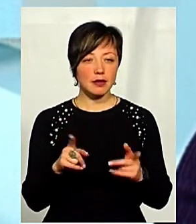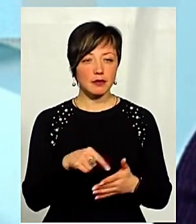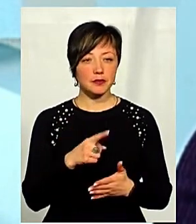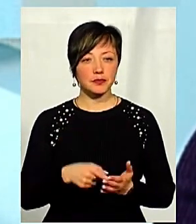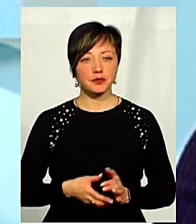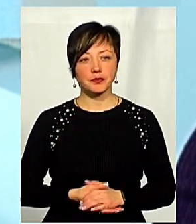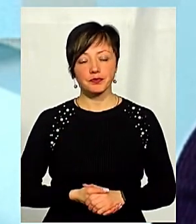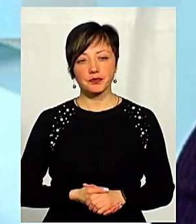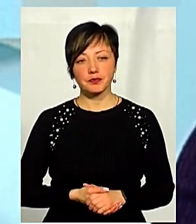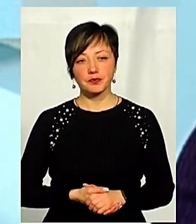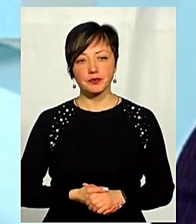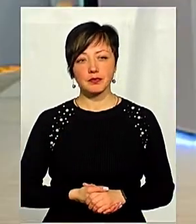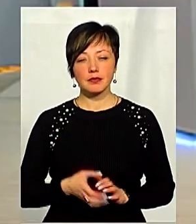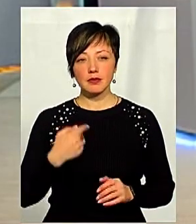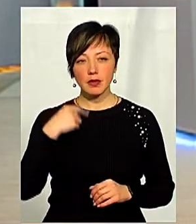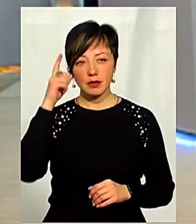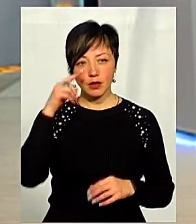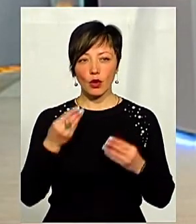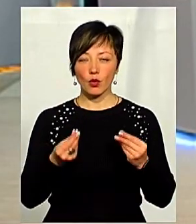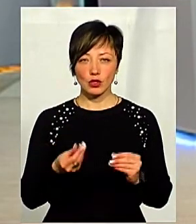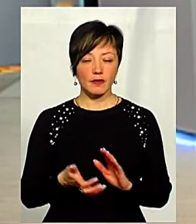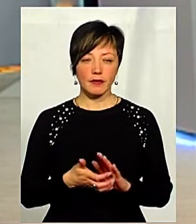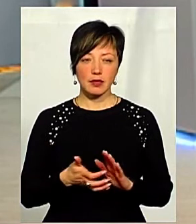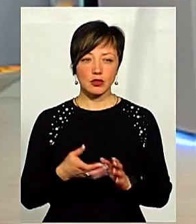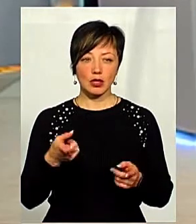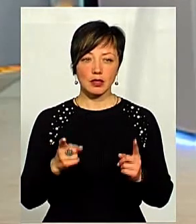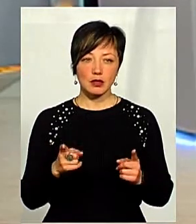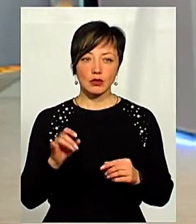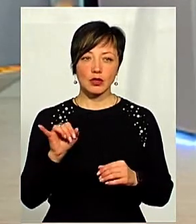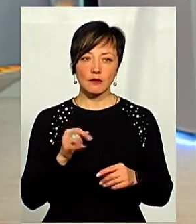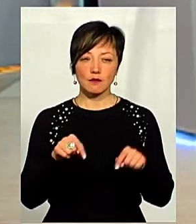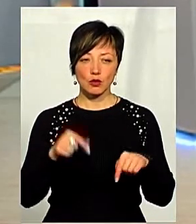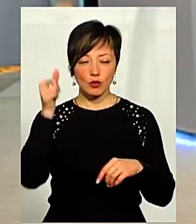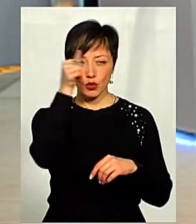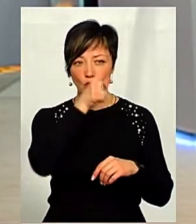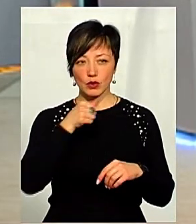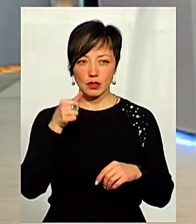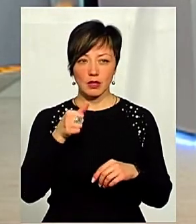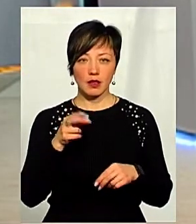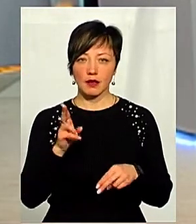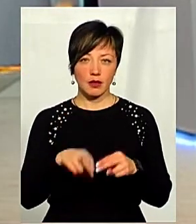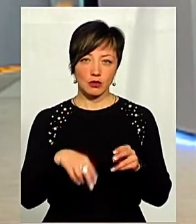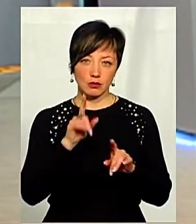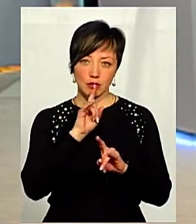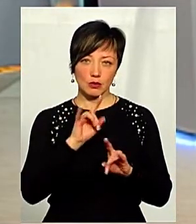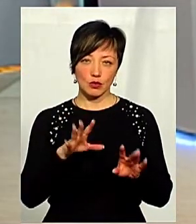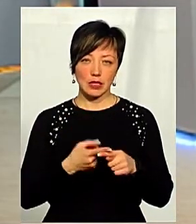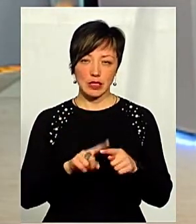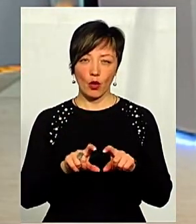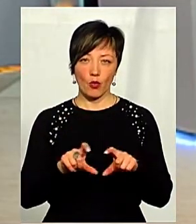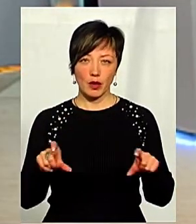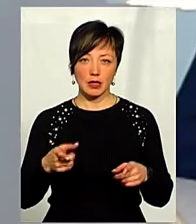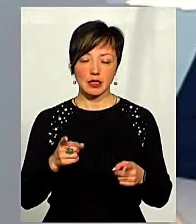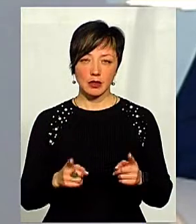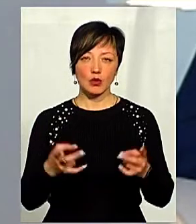ситуація? Наскільки я знаю, що коштів дійсно поки не вистачає, в цьому році навряд чи він буде завершений. Цей об'єкт,